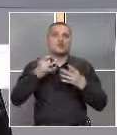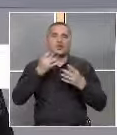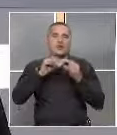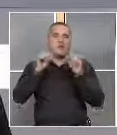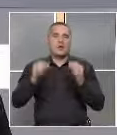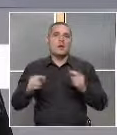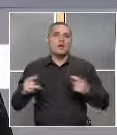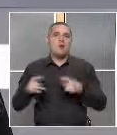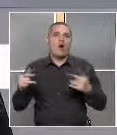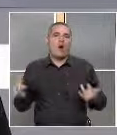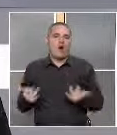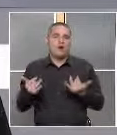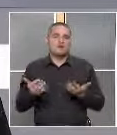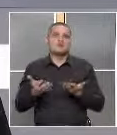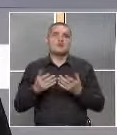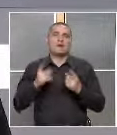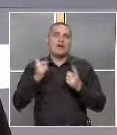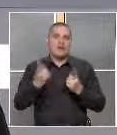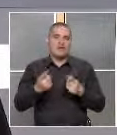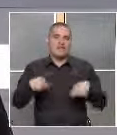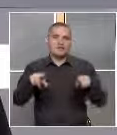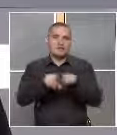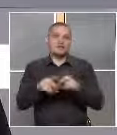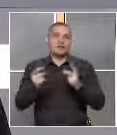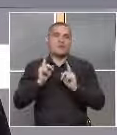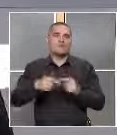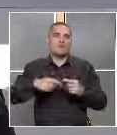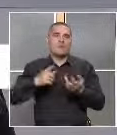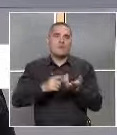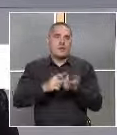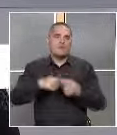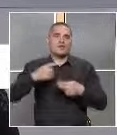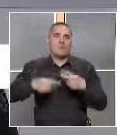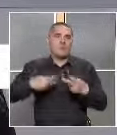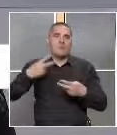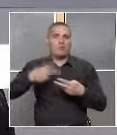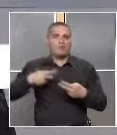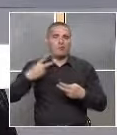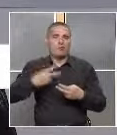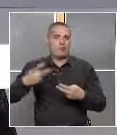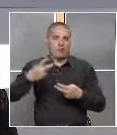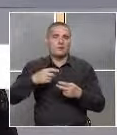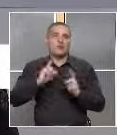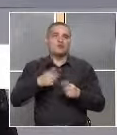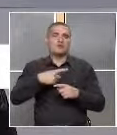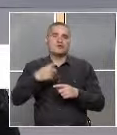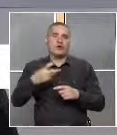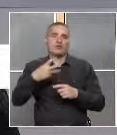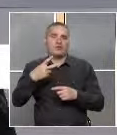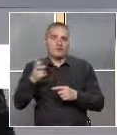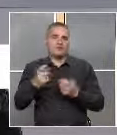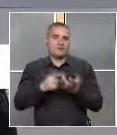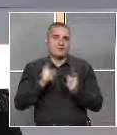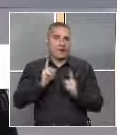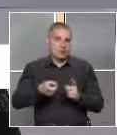Тъй като ни една и съща игра може да я пусне многократно и работа да повтори 100-200 пъти,